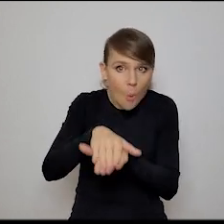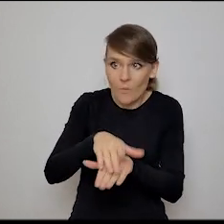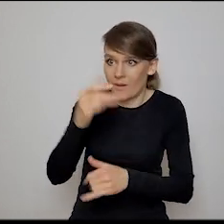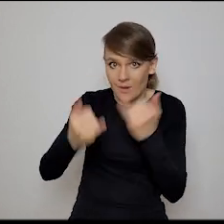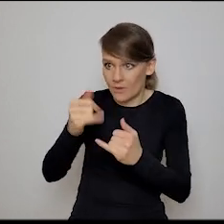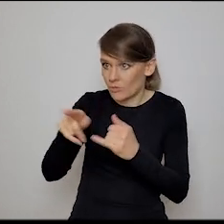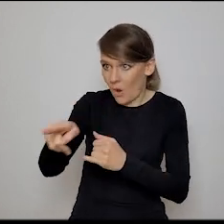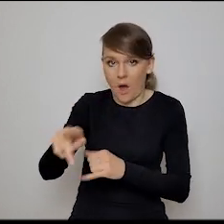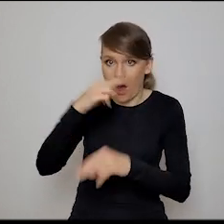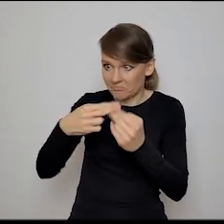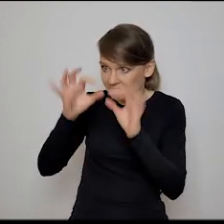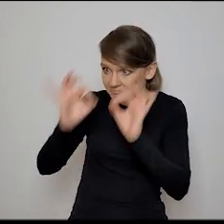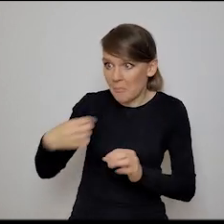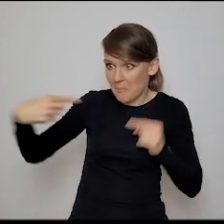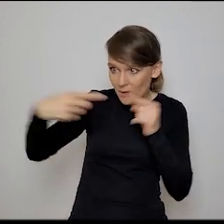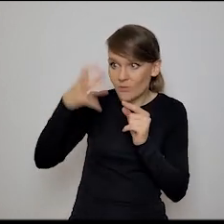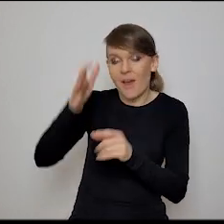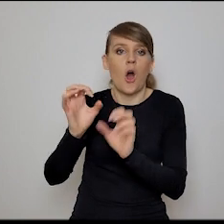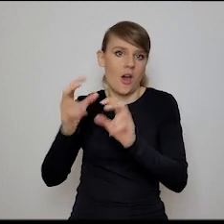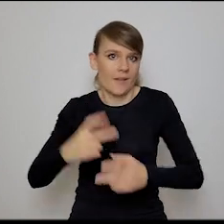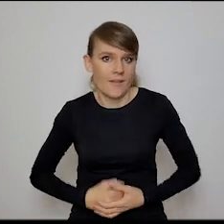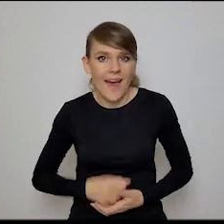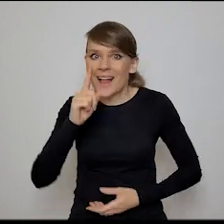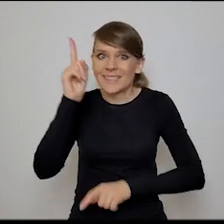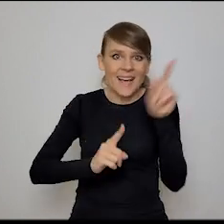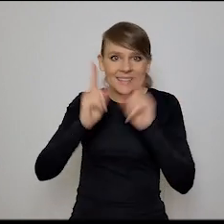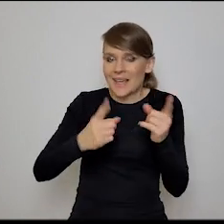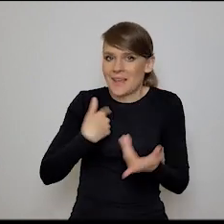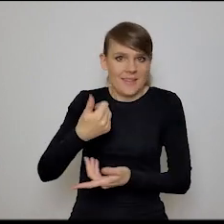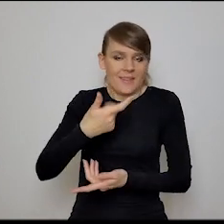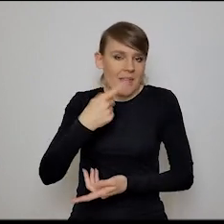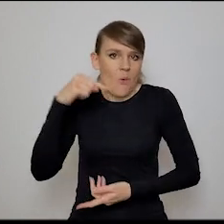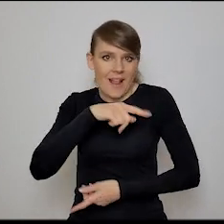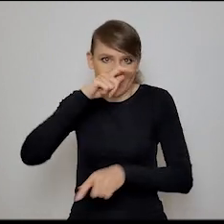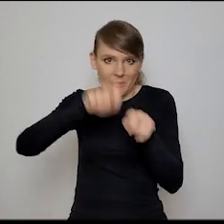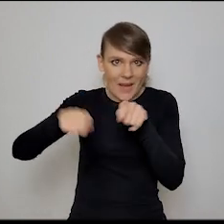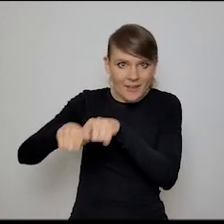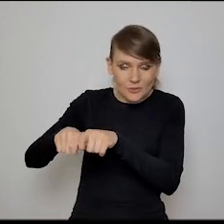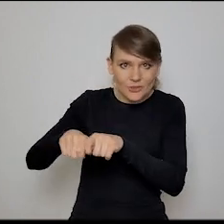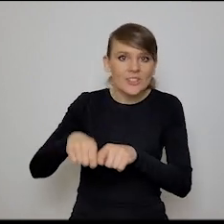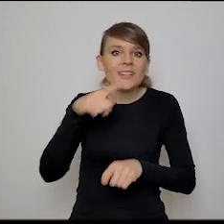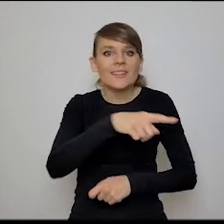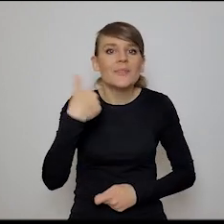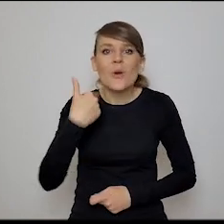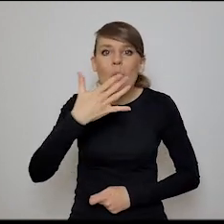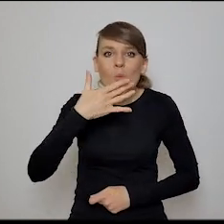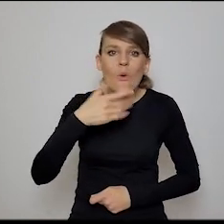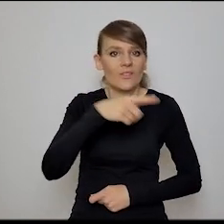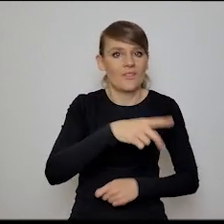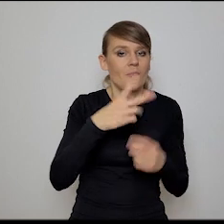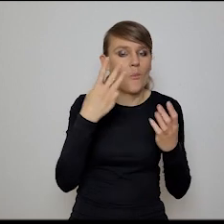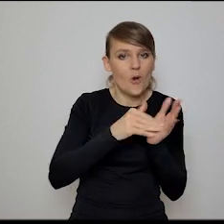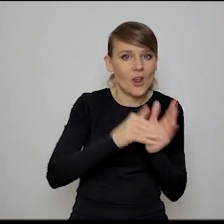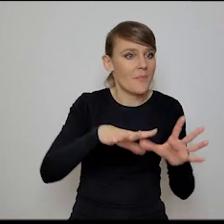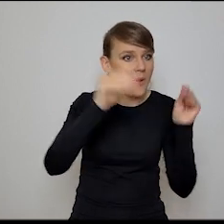jeśli zgadza się to z moją wiedzą, no to proszę bardzo. Ale czasami nie jestem w stanie tego stwierdzić, W sensie, znaczy ty wskazałeś, że człowiek jest na początku i na końcu, ale